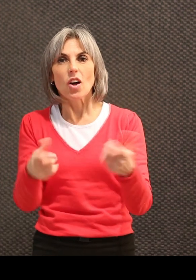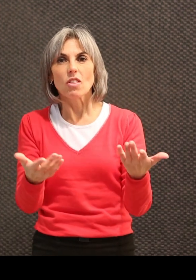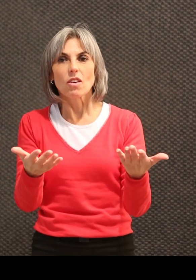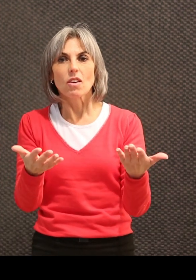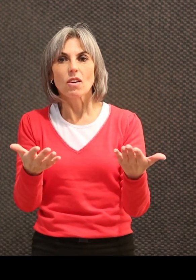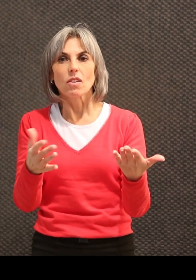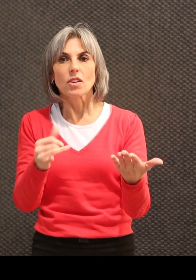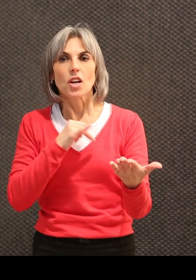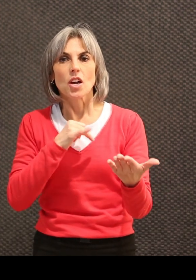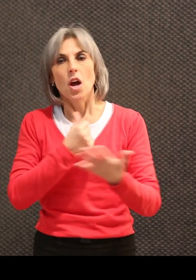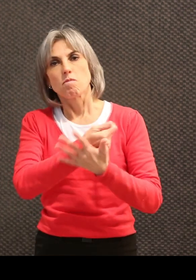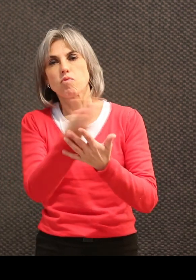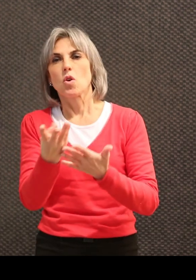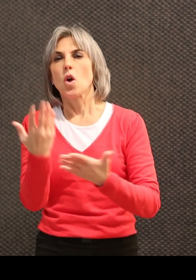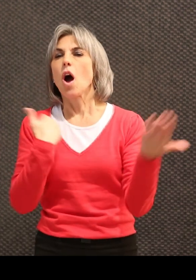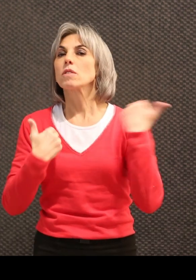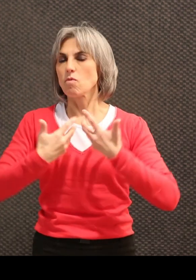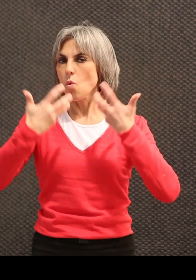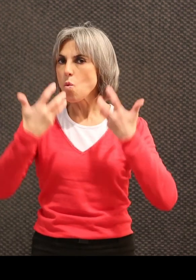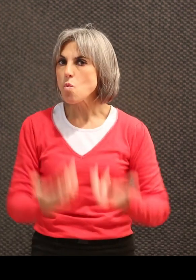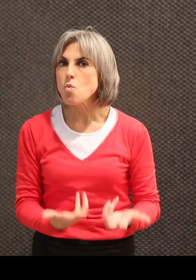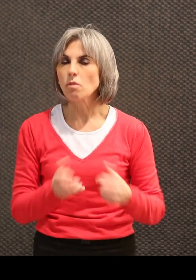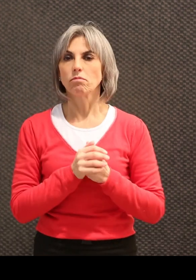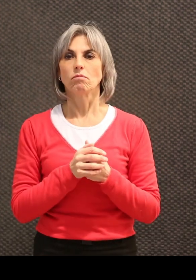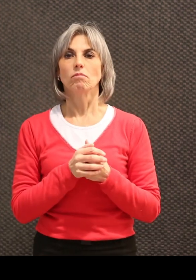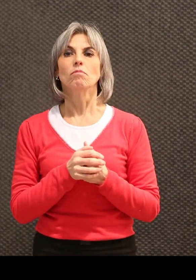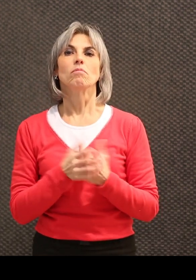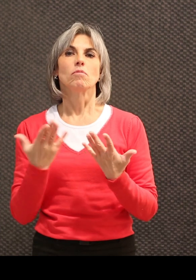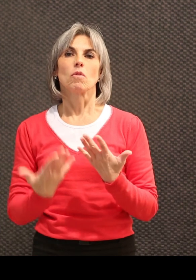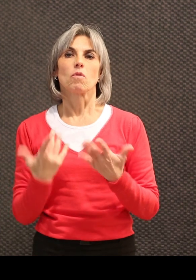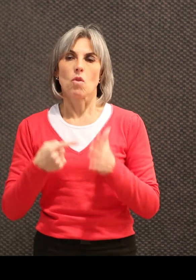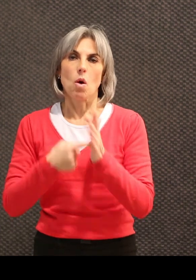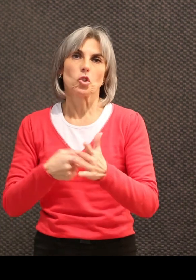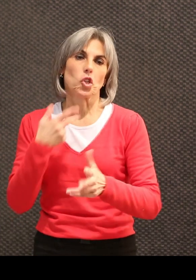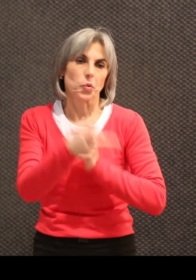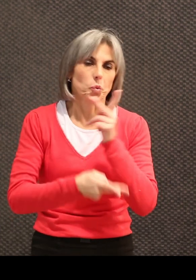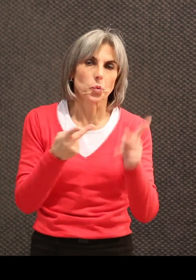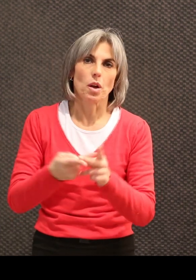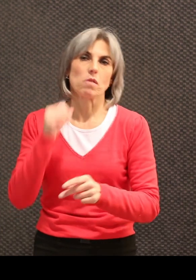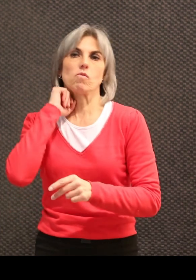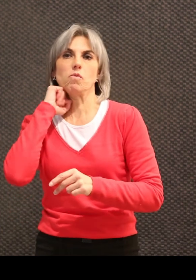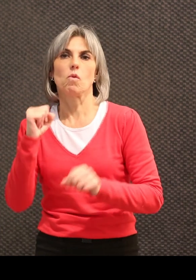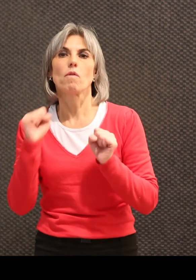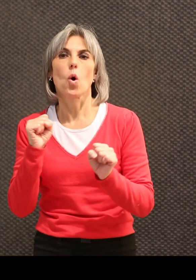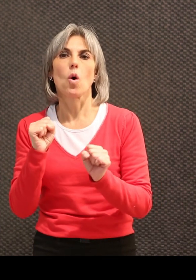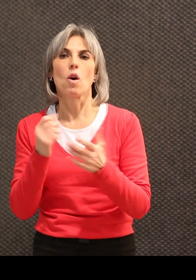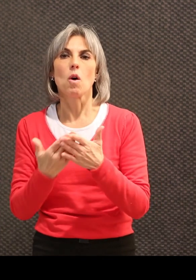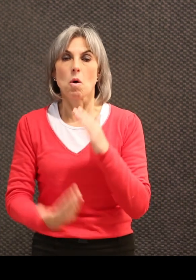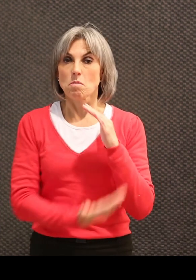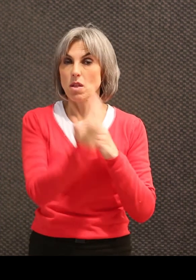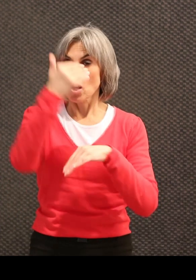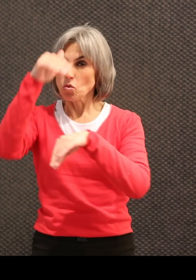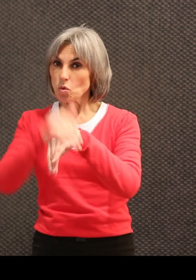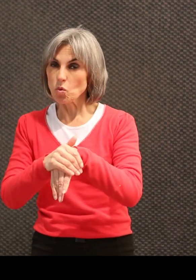ayant un polyhandicap très, très important, c'est-à-dire une dépendance extrême dans tous les comportements de la vie, du matin